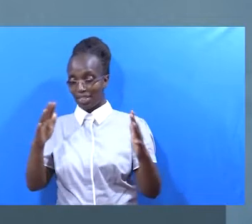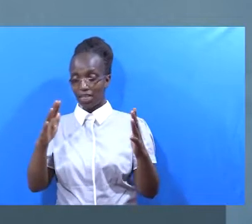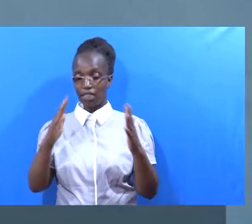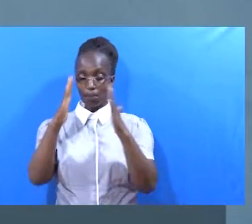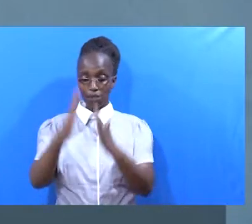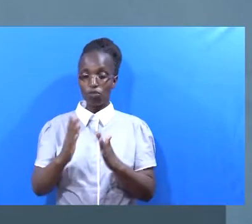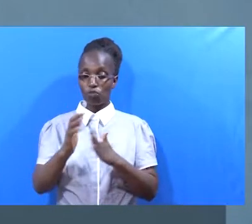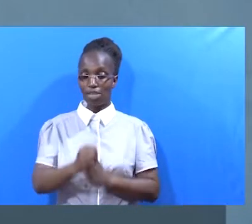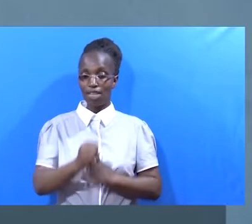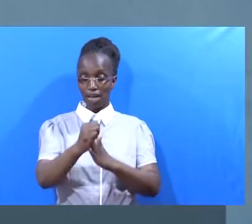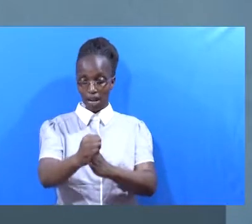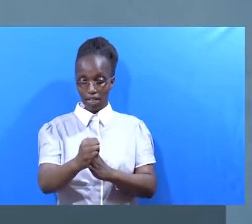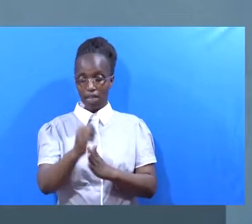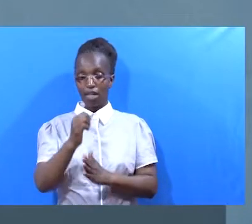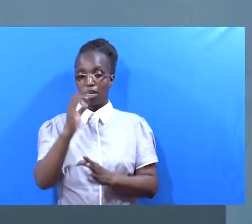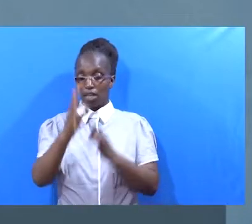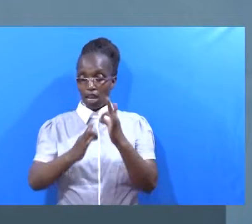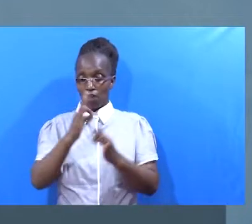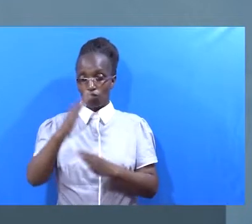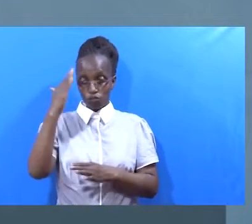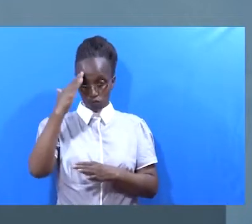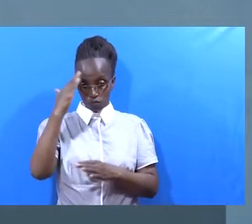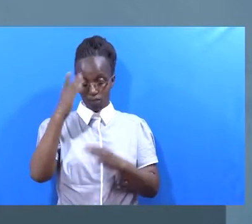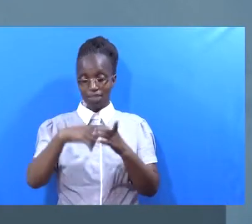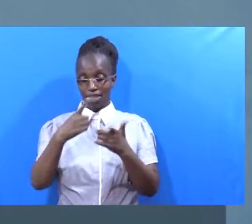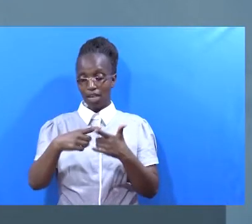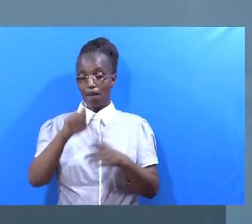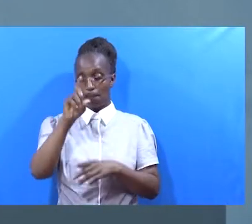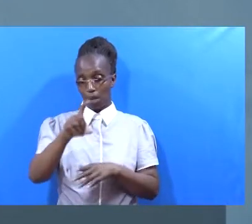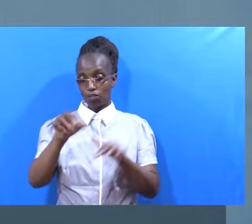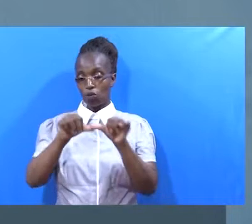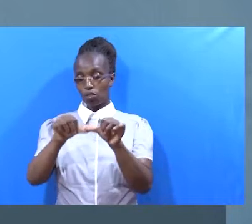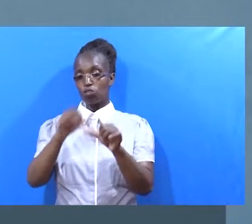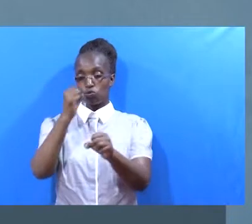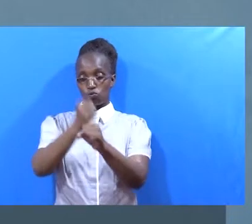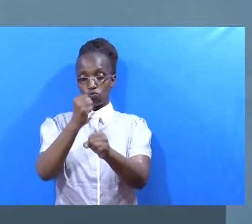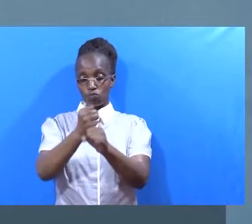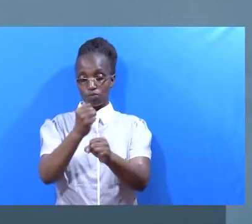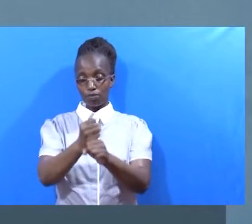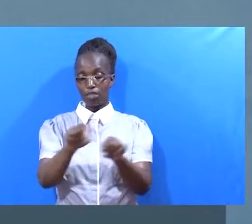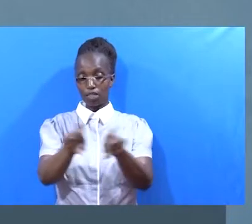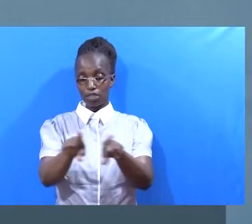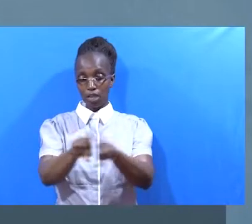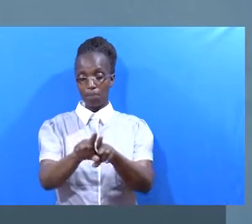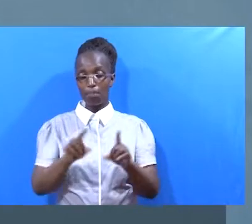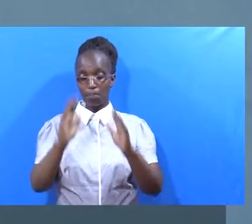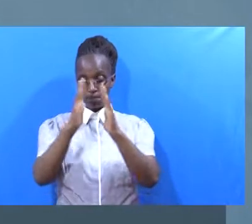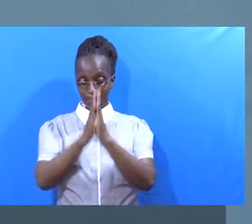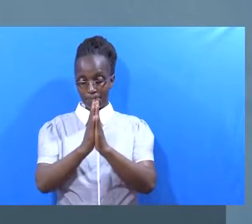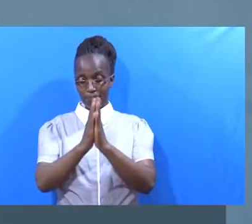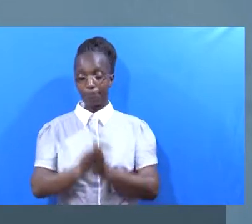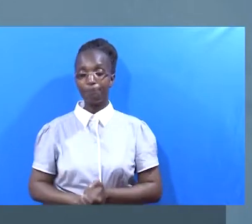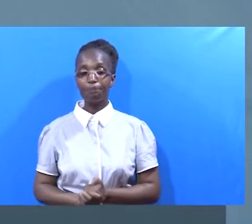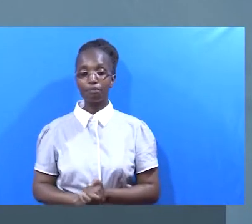Alempeleka Kiajua hayo Eli nini mkiatenda Buwana abariki somo lake